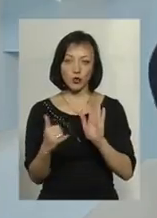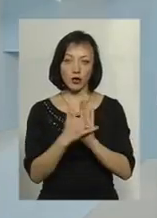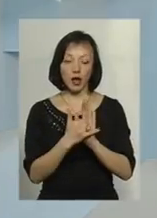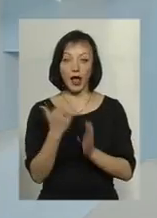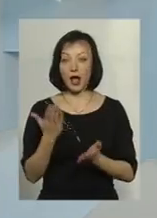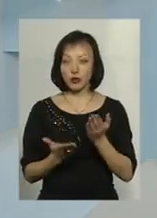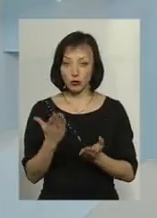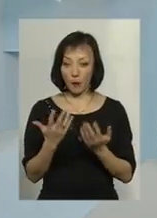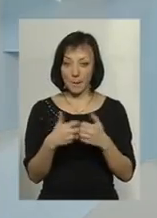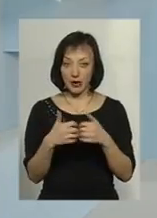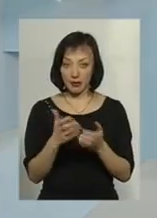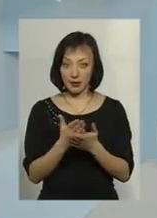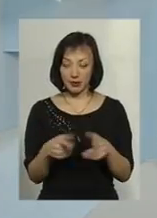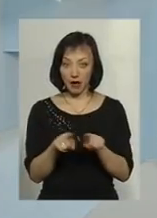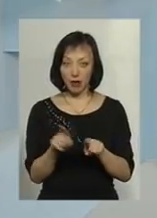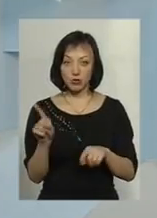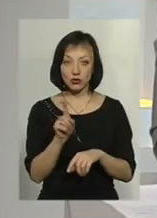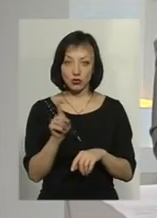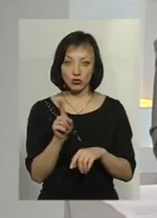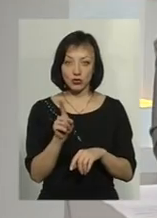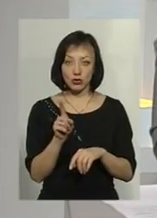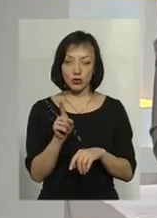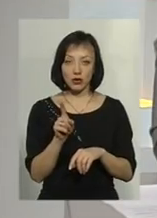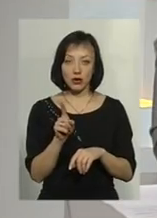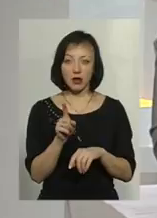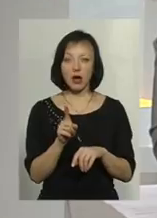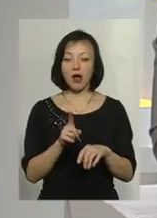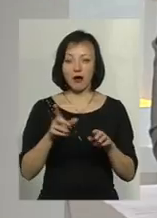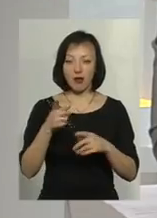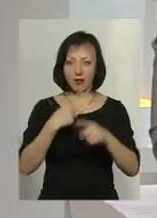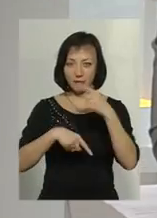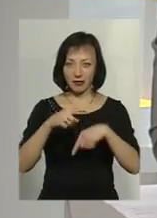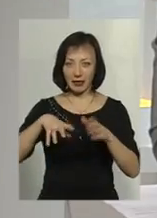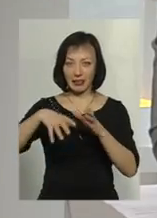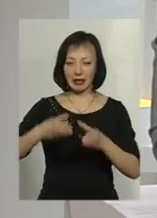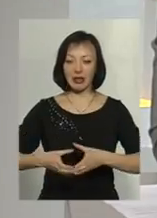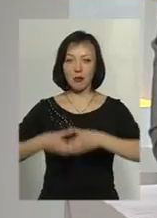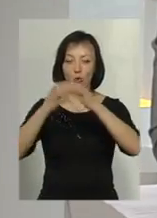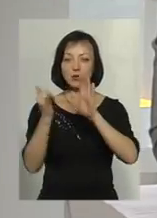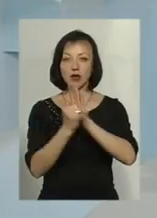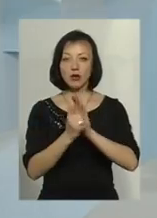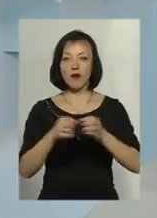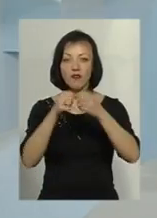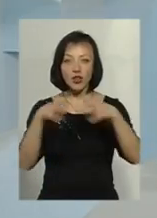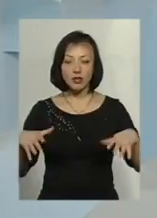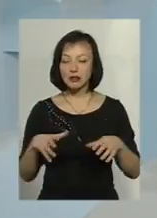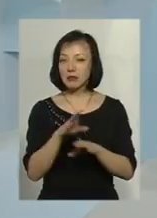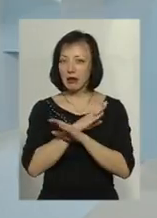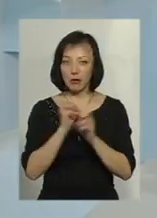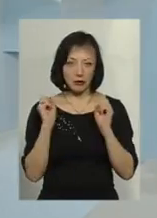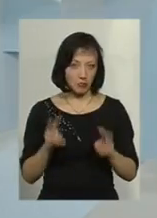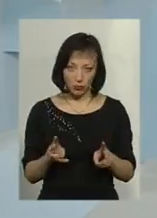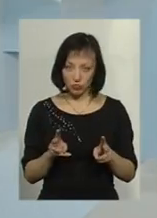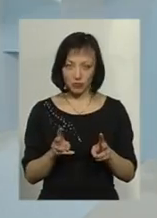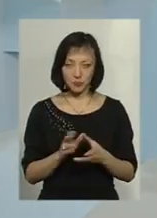Якщо ж прилади є такі, щоб звідодом згорання в димохід, встановлювати витяжки смертельно небезпечно. Ми вже